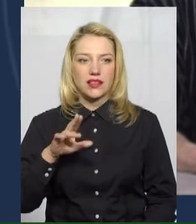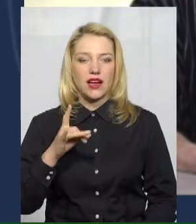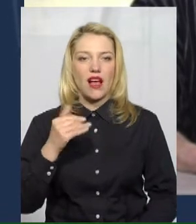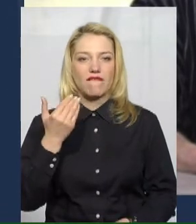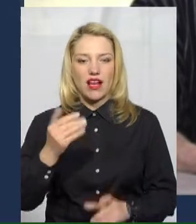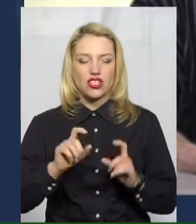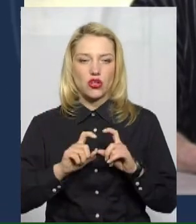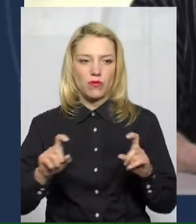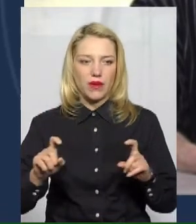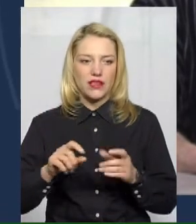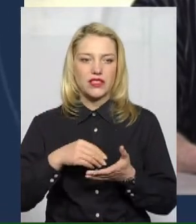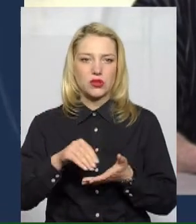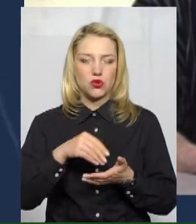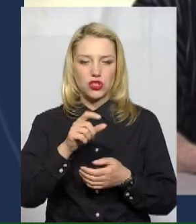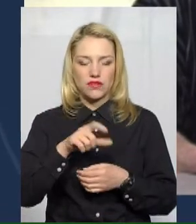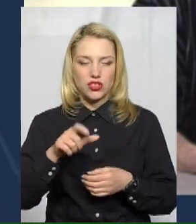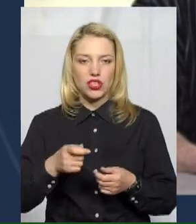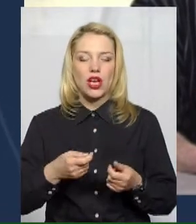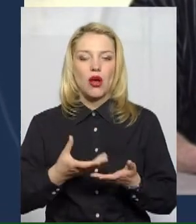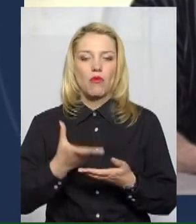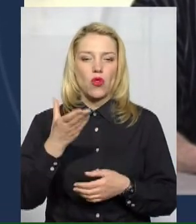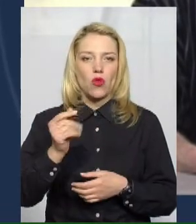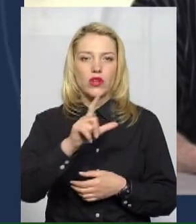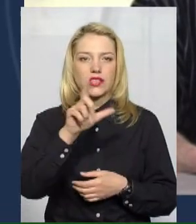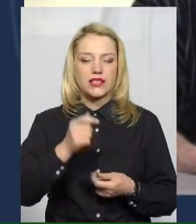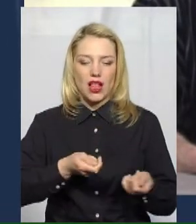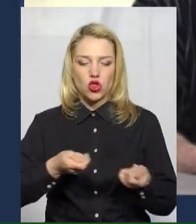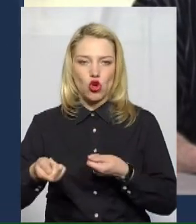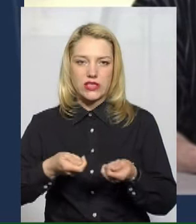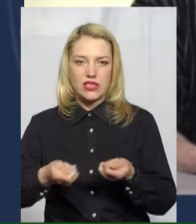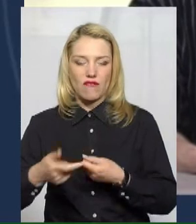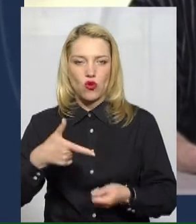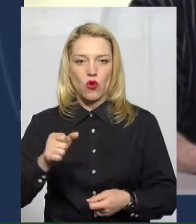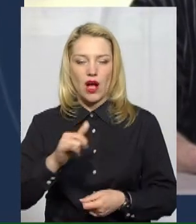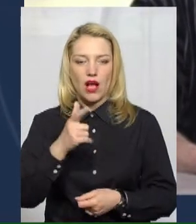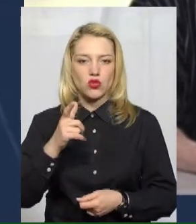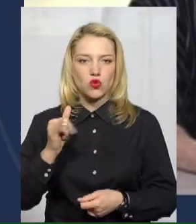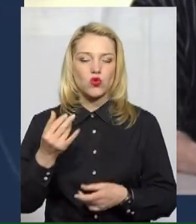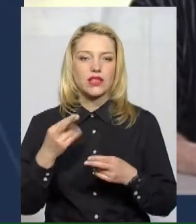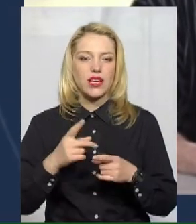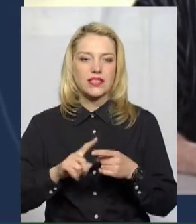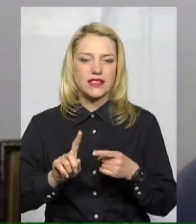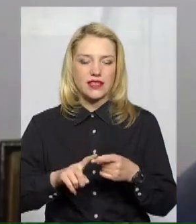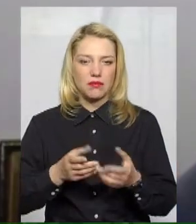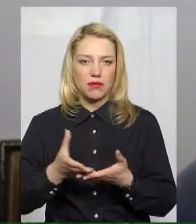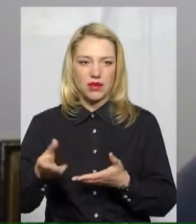компанії споживачі платять за доставку газу. От як із цими проплатами у період карантину?